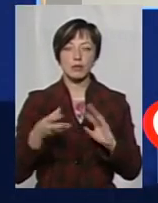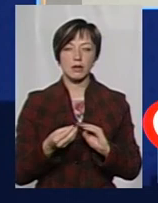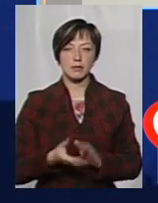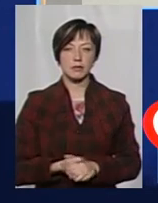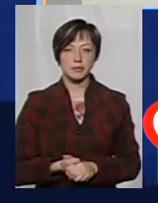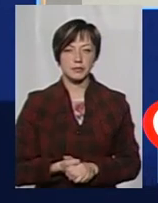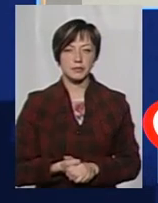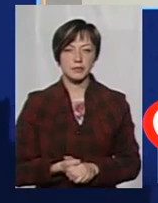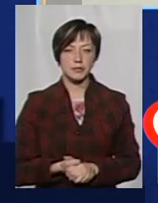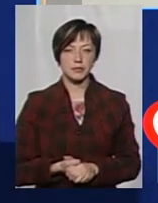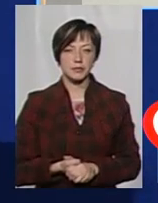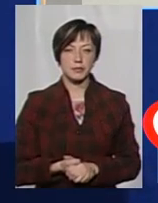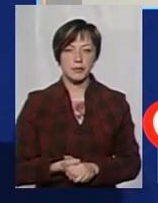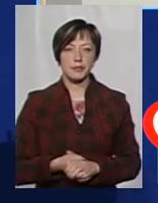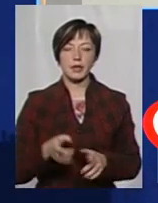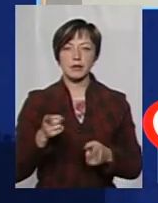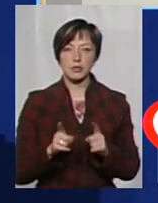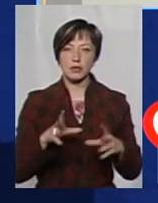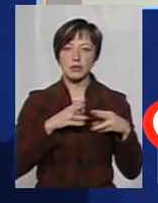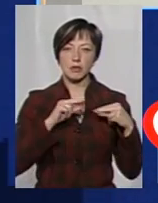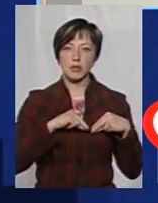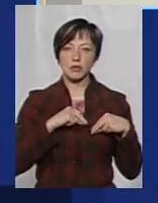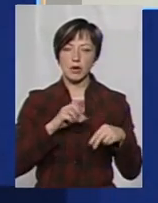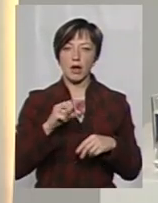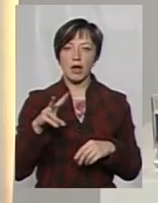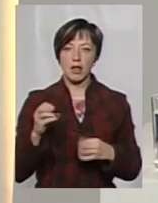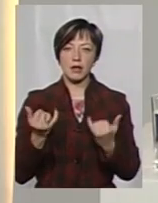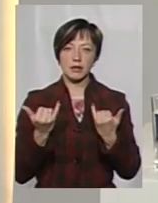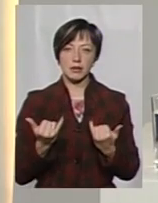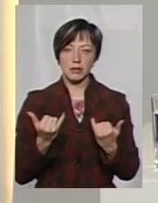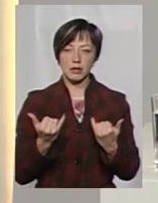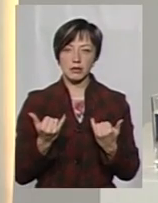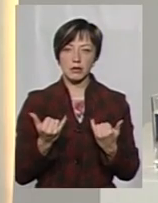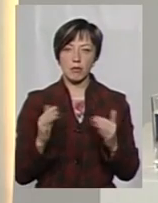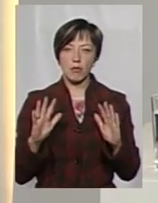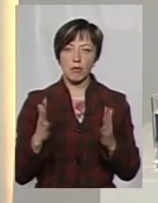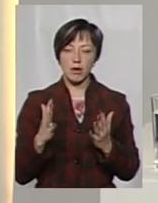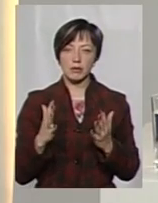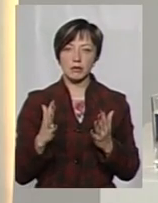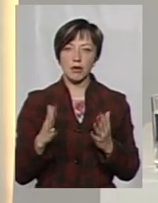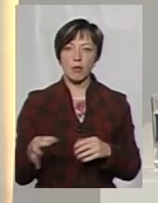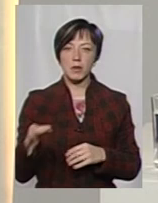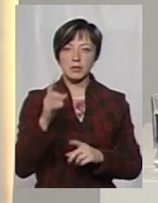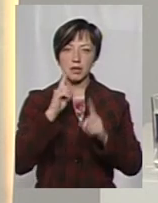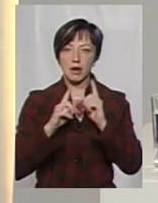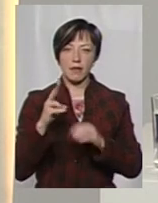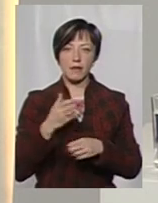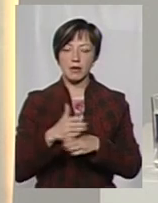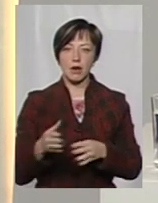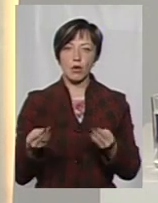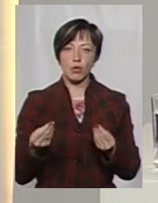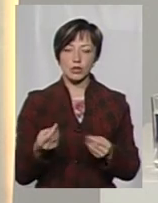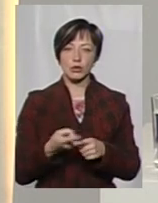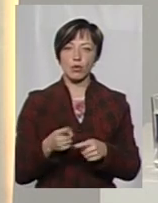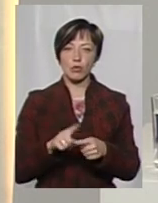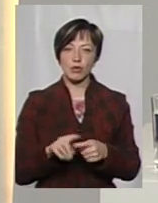співпраці? Ну, звичайно, співпрацюємо, але просто на дані моменти обласна рада не виділяє кошти, тому